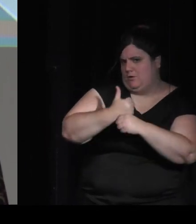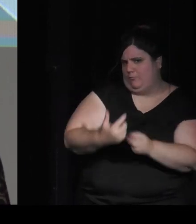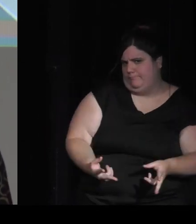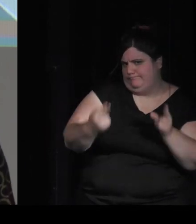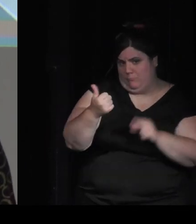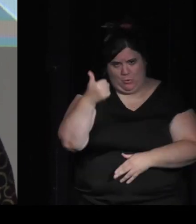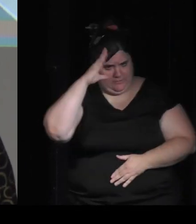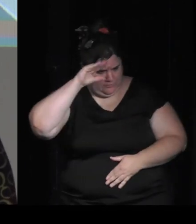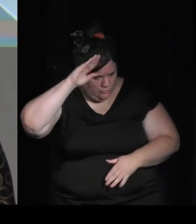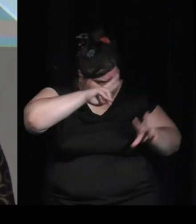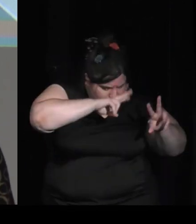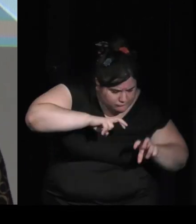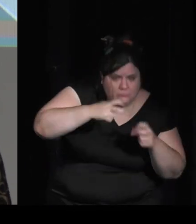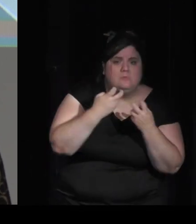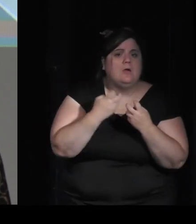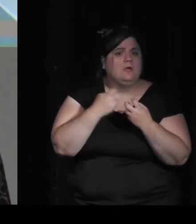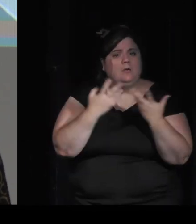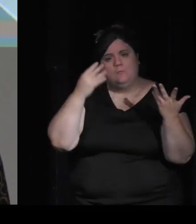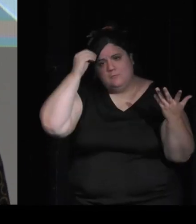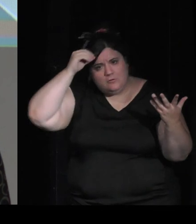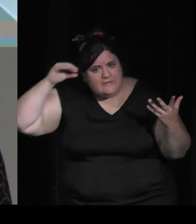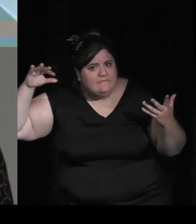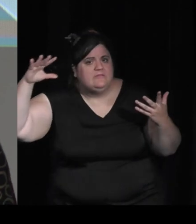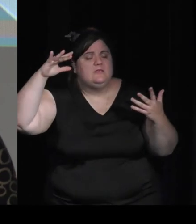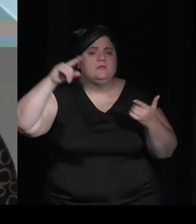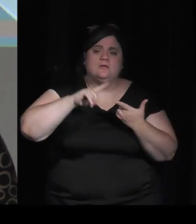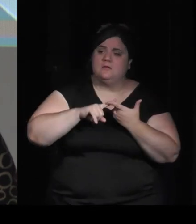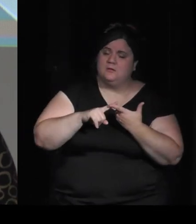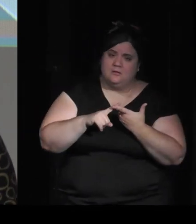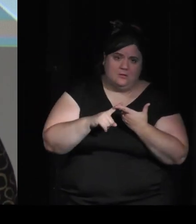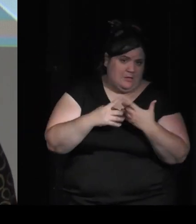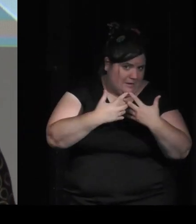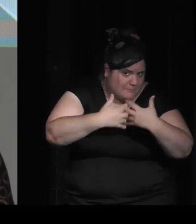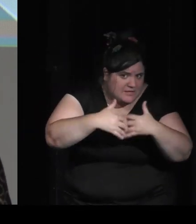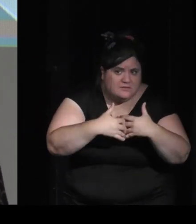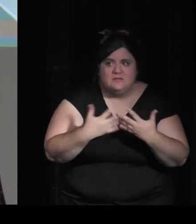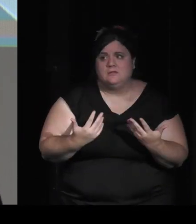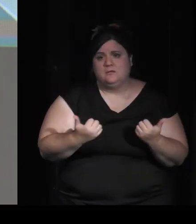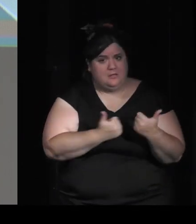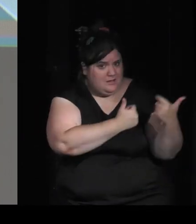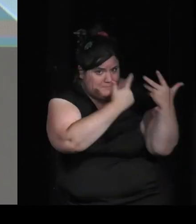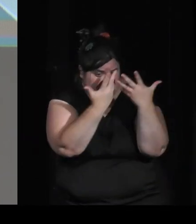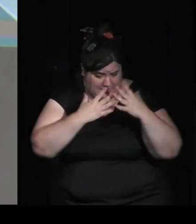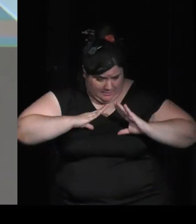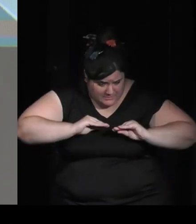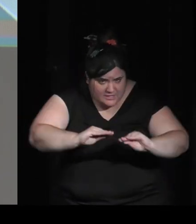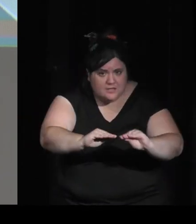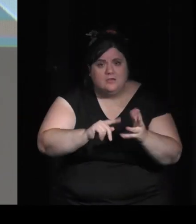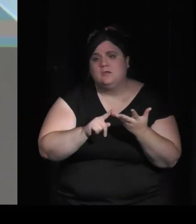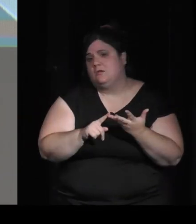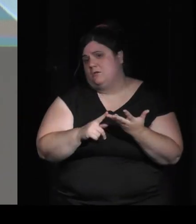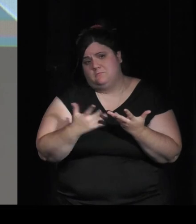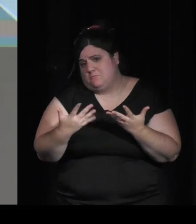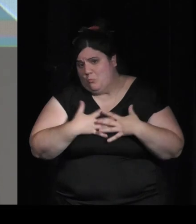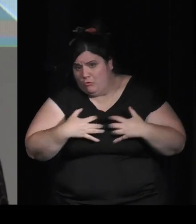des sujets autour de la physique de la mécanique des mathématiques appliquées de l'informatique mais aussi des sciences humaines et sociales dans beaucoup d